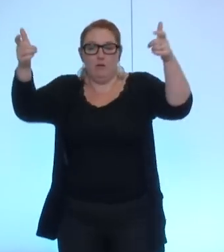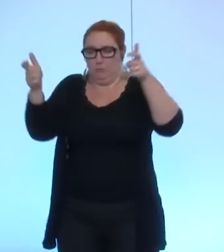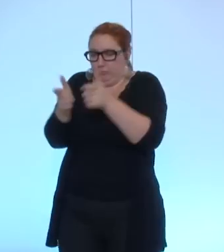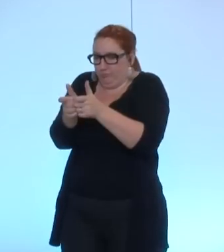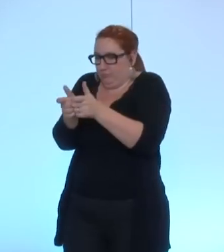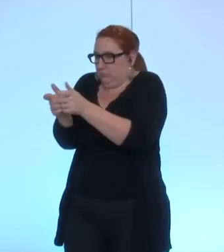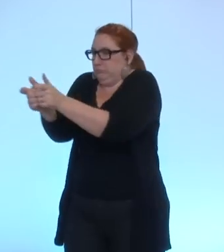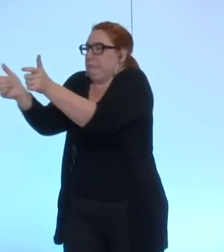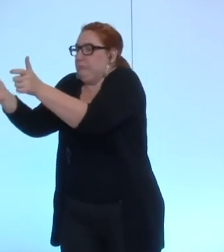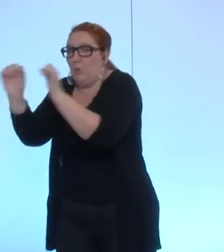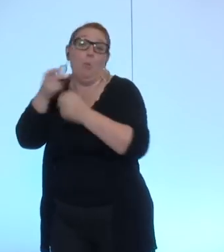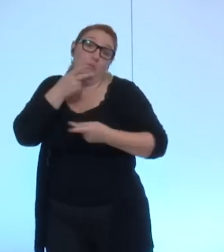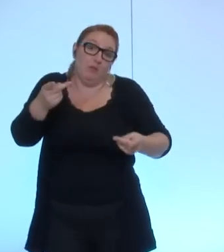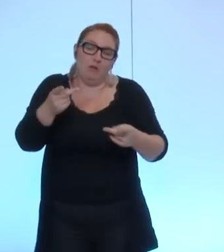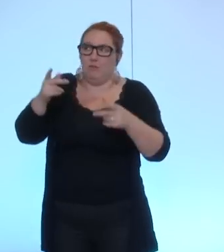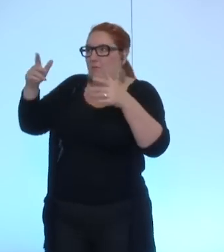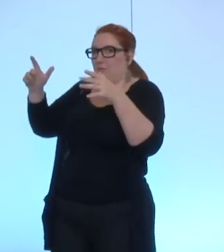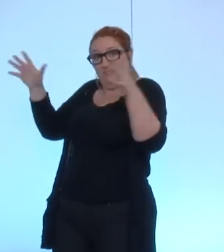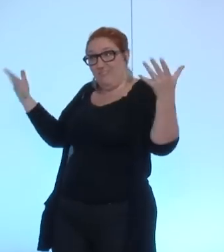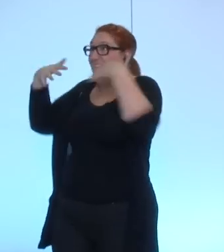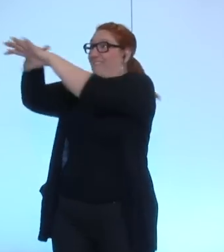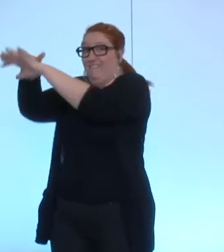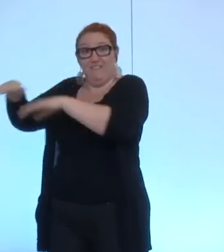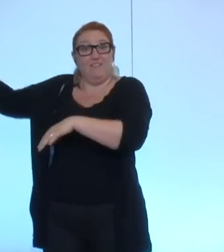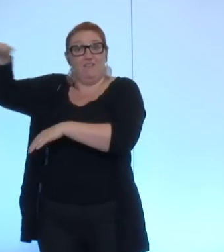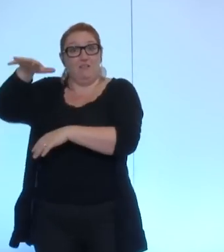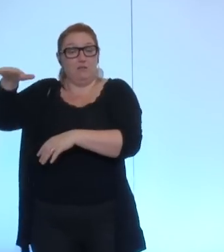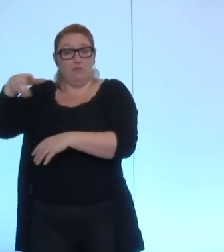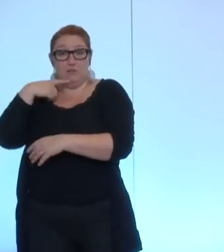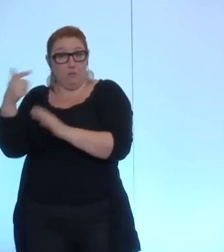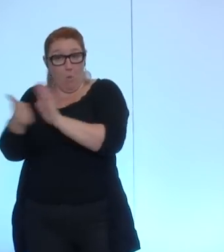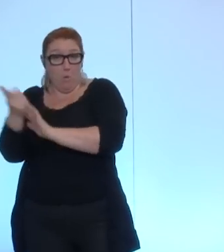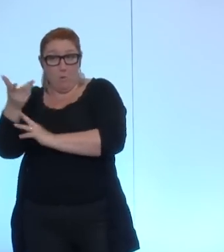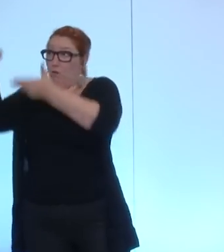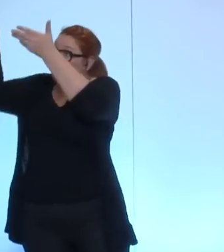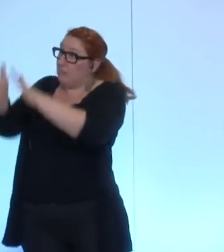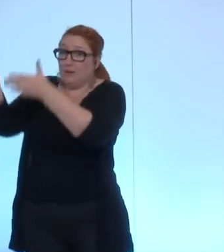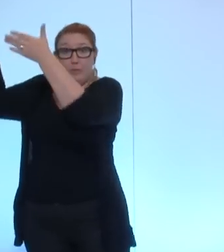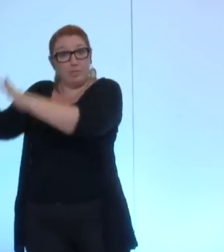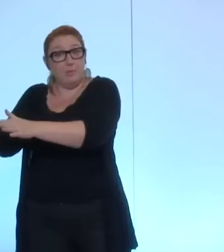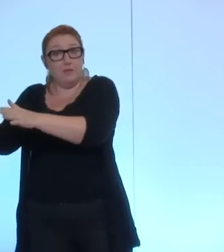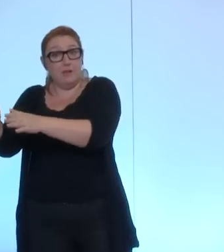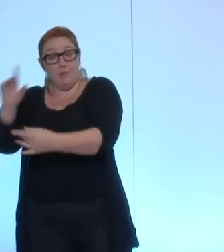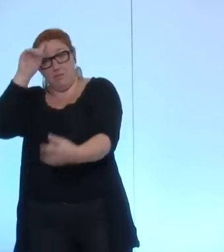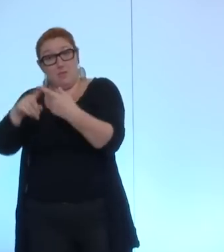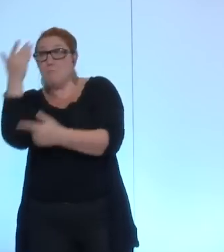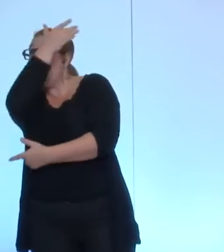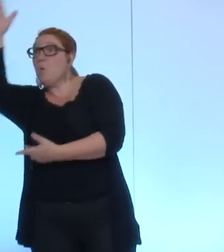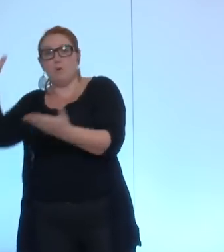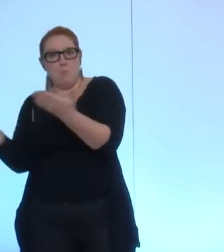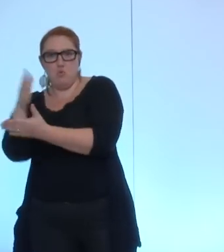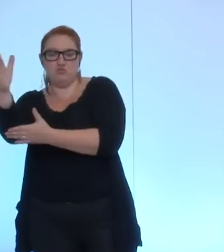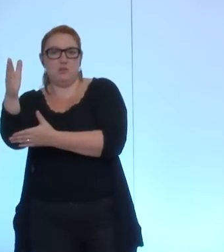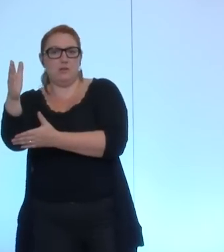se dire ça entre nous aura à délibérer et à acter à arbitrer vous le savez très bien sur d'autres projets qui ne